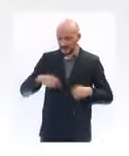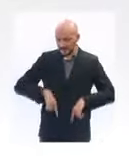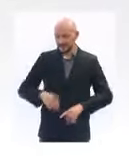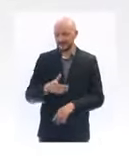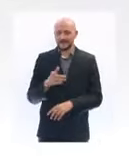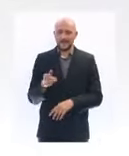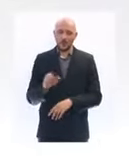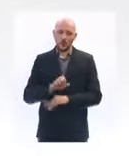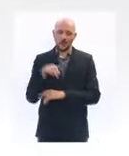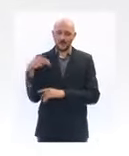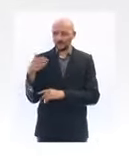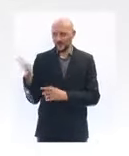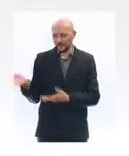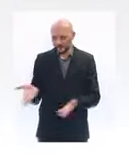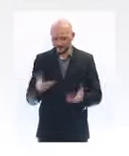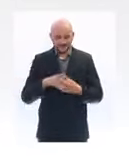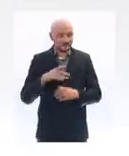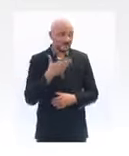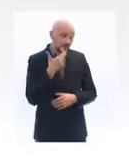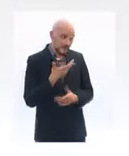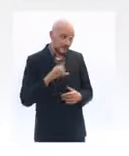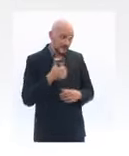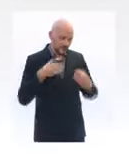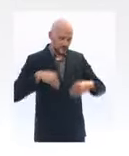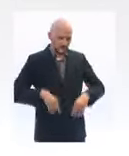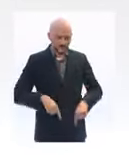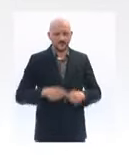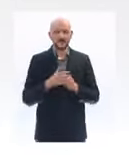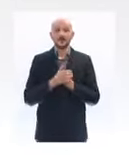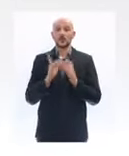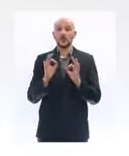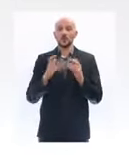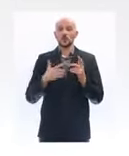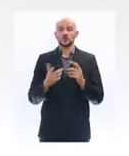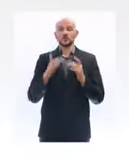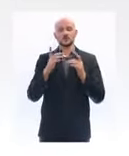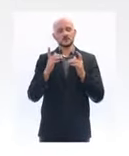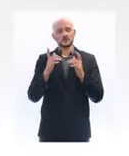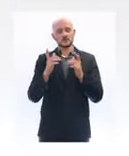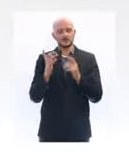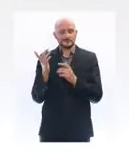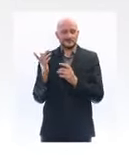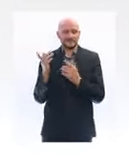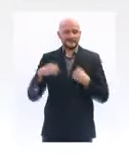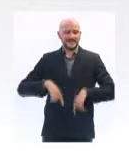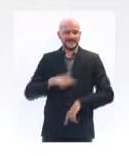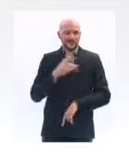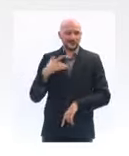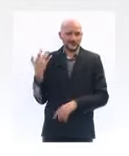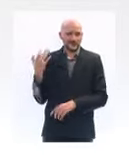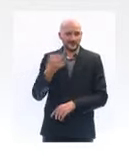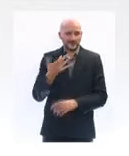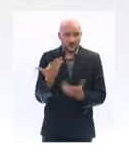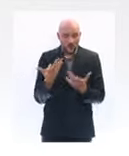Merci, monsieur le Premier ministre. Comme on l entendu tout à l'heure de la bouche du ministre de la Santé, le grand enjeu, c'est de limiter le brassage. Et c'est le